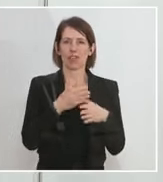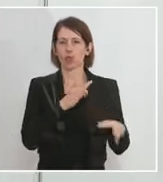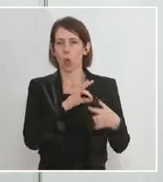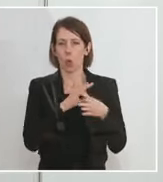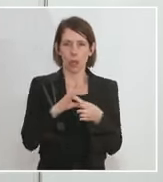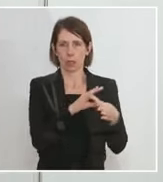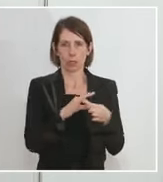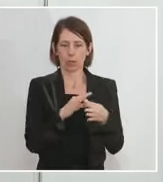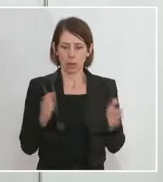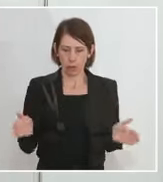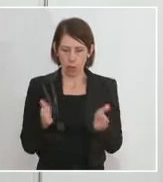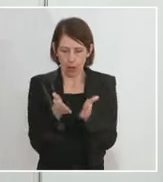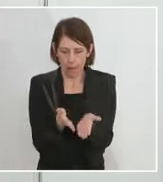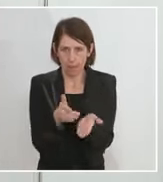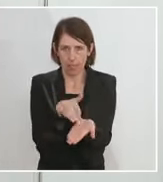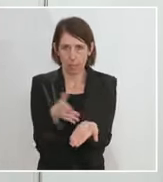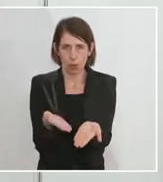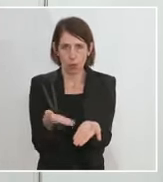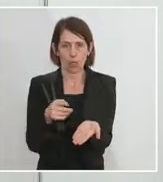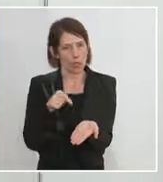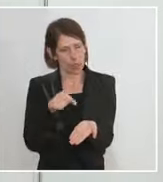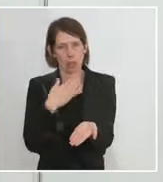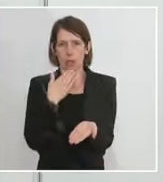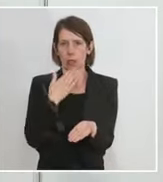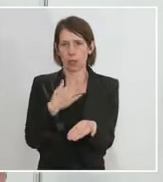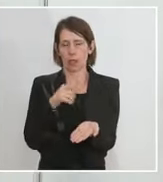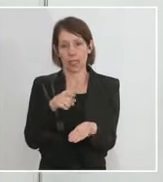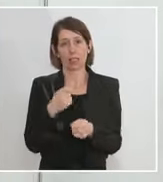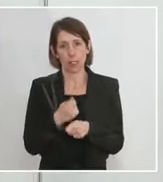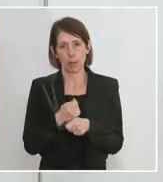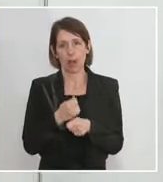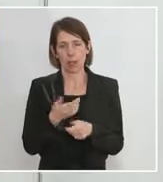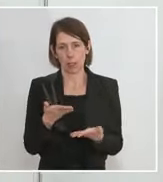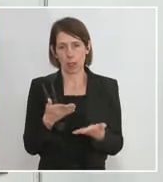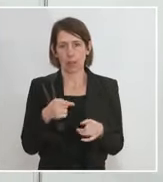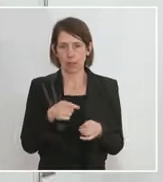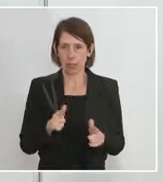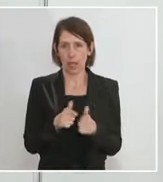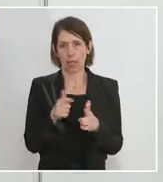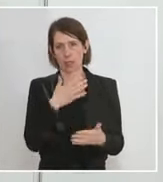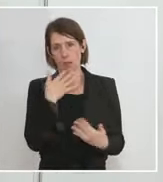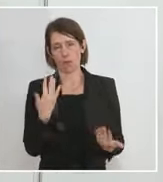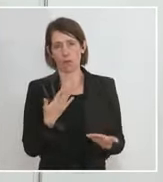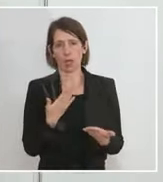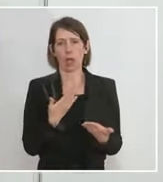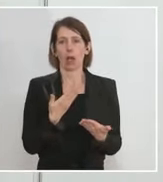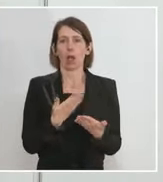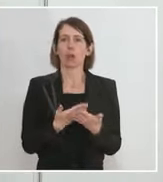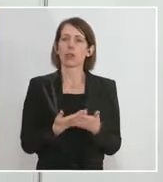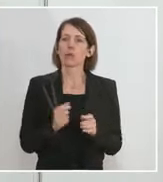auch in den Mittelpunkt rücken, weil die ja tatsächlich die Arbeit dann leisten und in einem entsprechenden